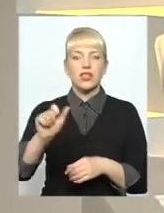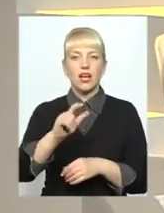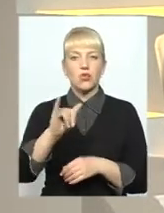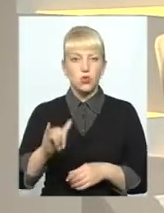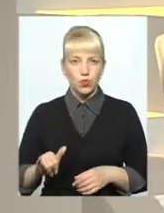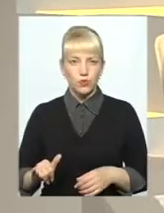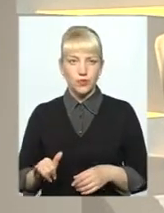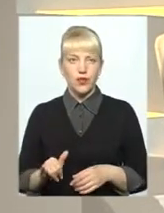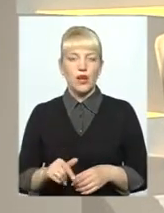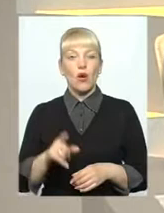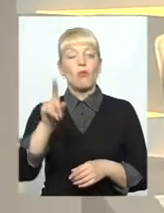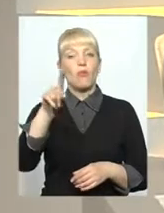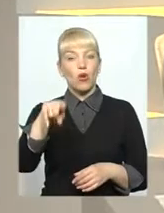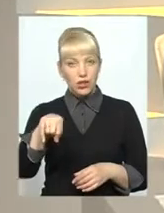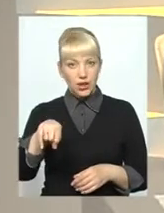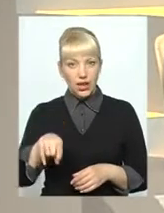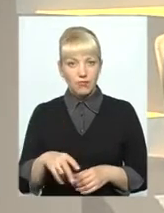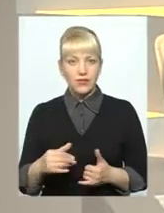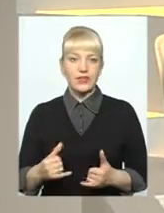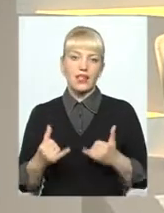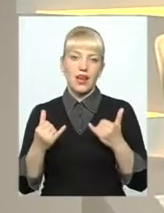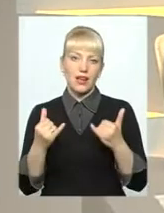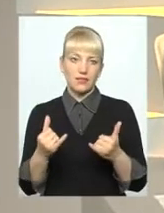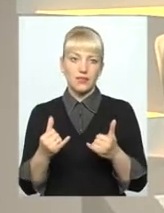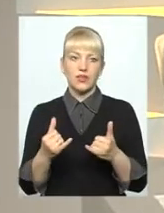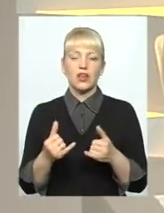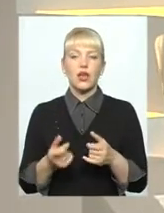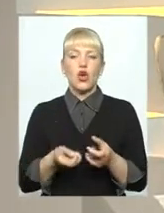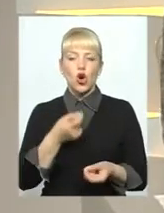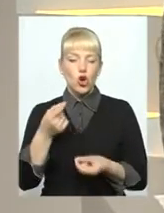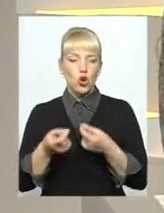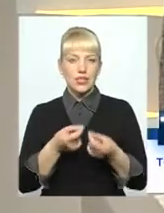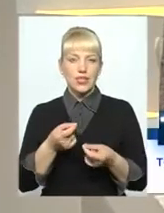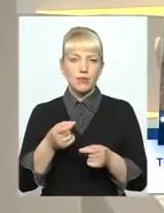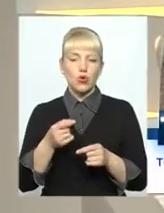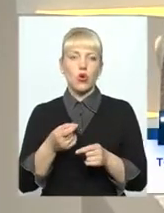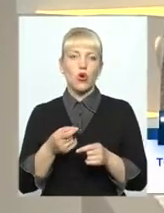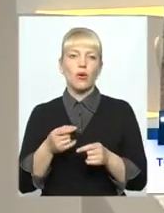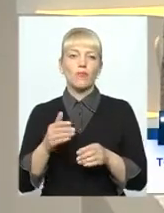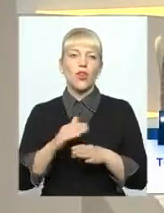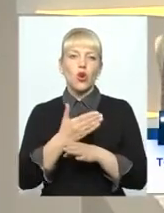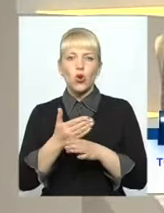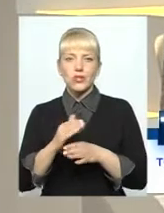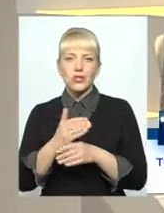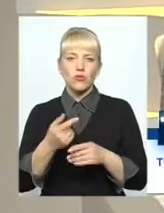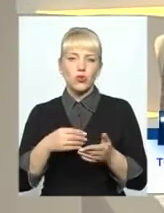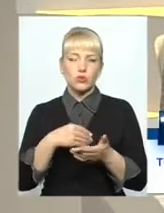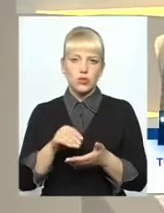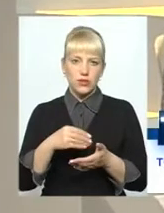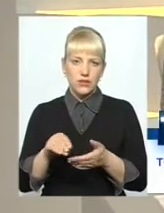Проте, для роздрібного споживача, для мешканців наших,